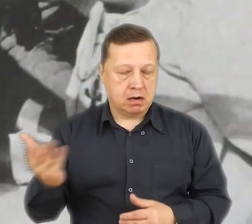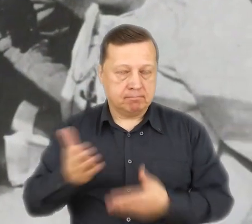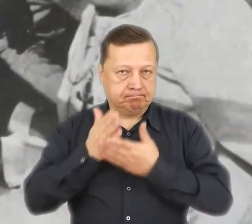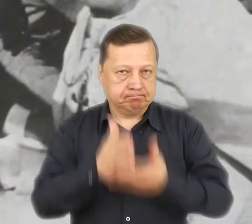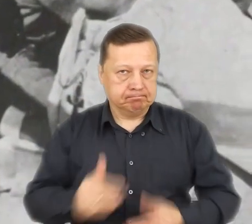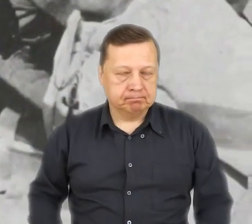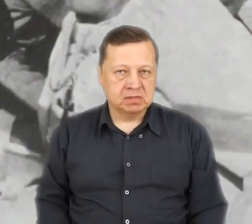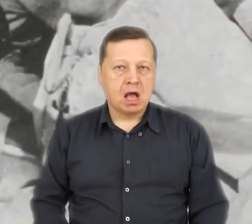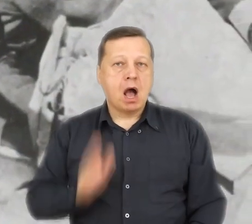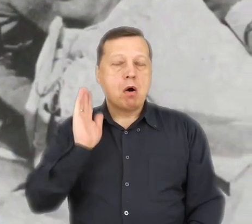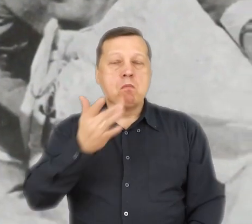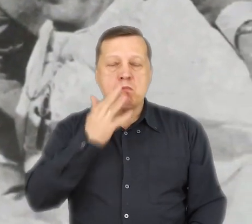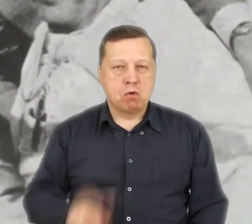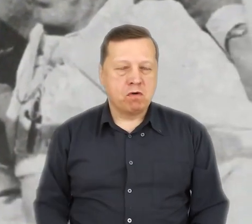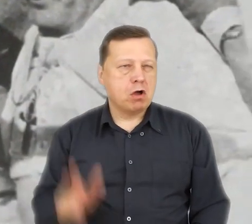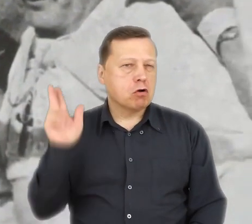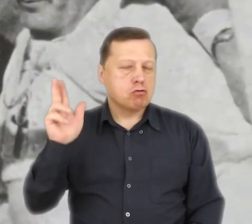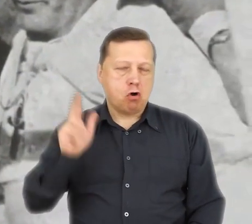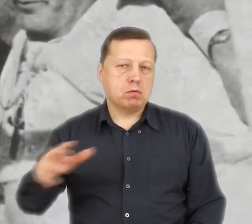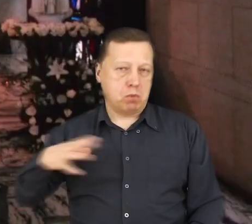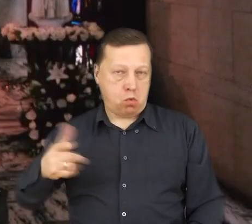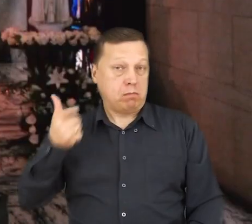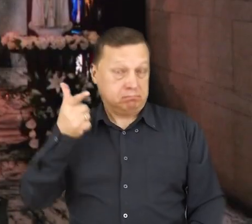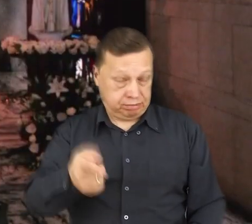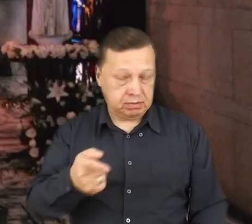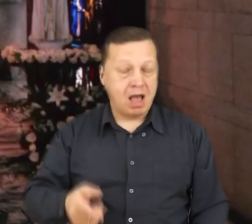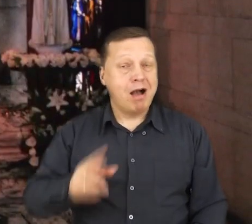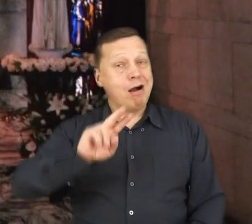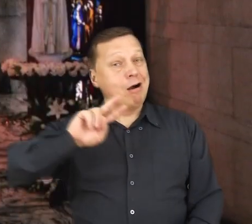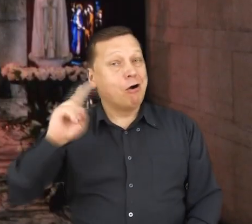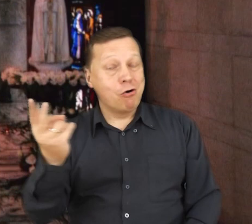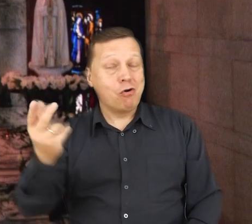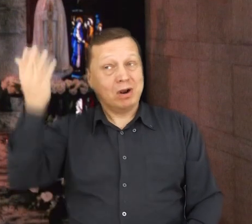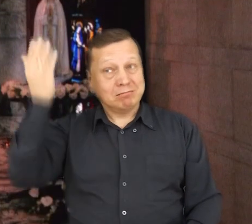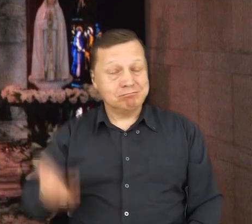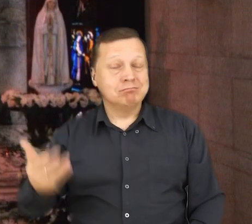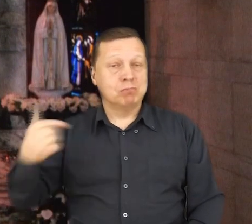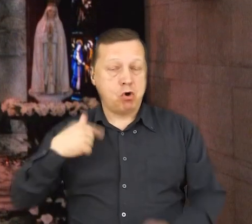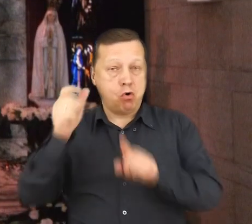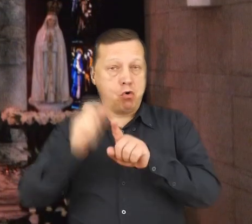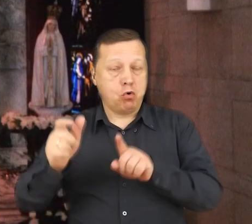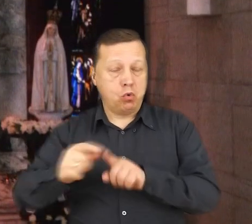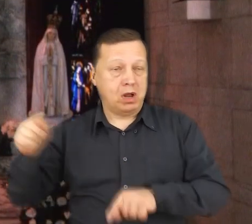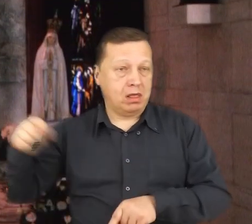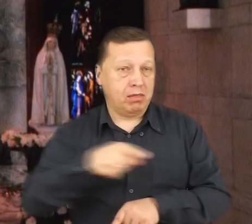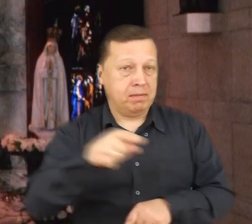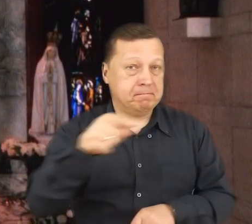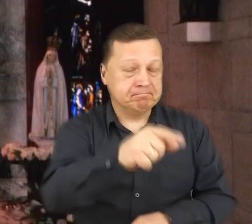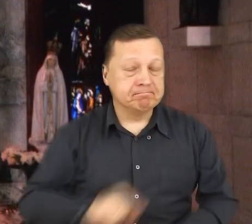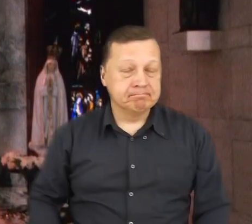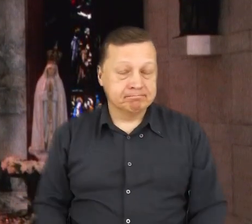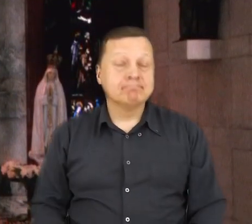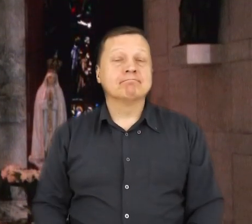ocaliła, o czym mówił. Czyja się ręka strzelała, inna ręka prowadziła kulę.